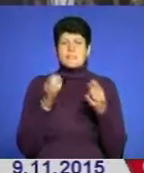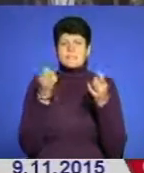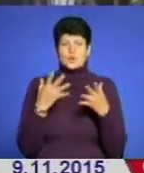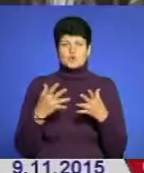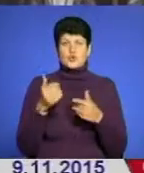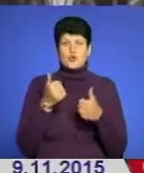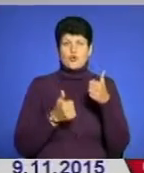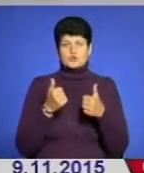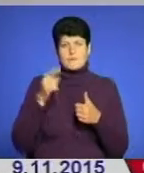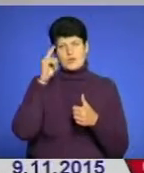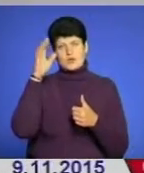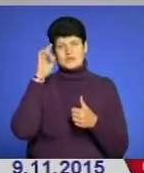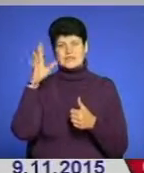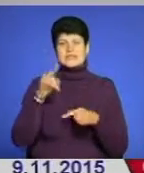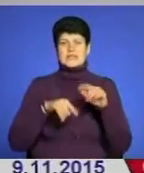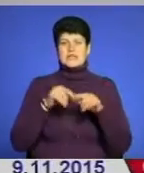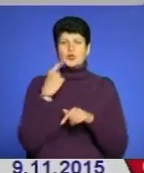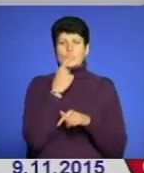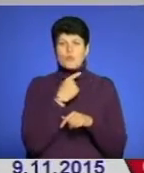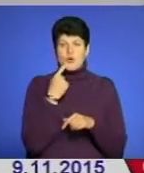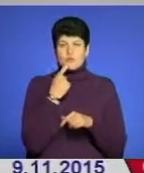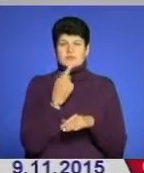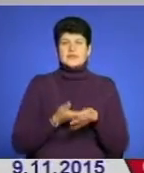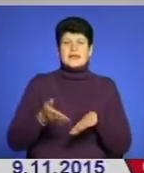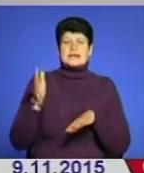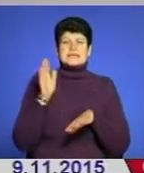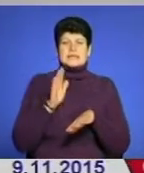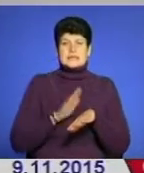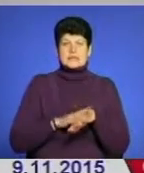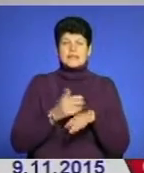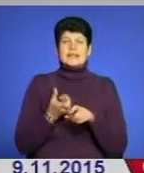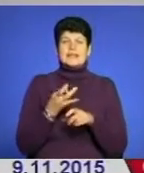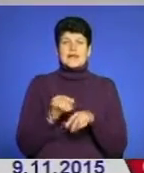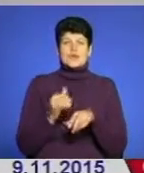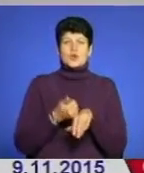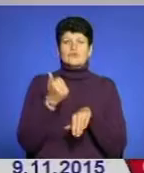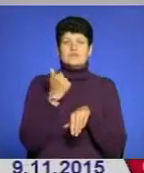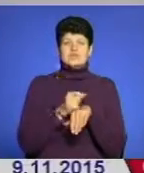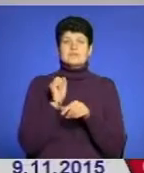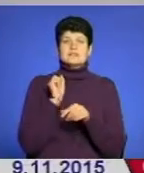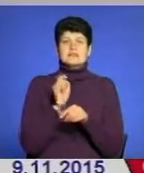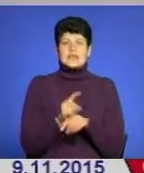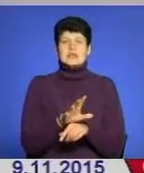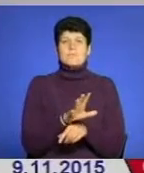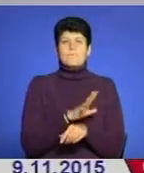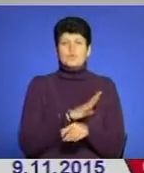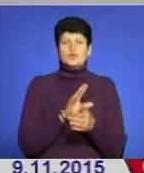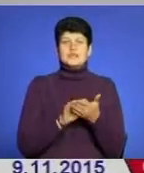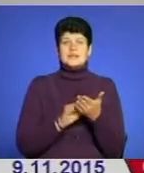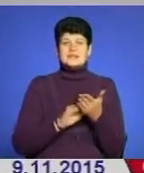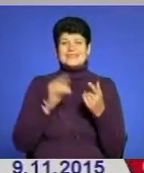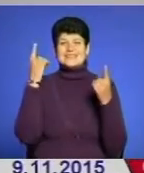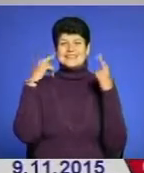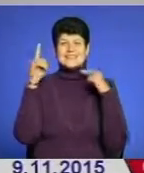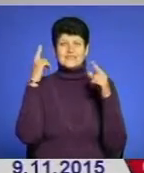популяризація рідної мови. Найскладнішим, напевно, найголовнішим, найважливішим завданням було написати твір,